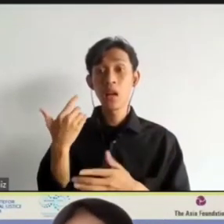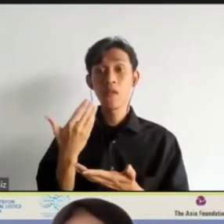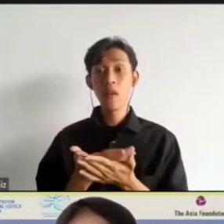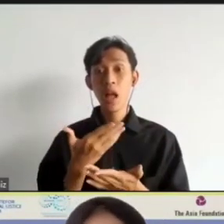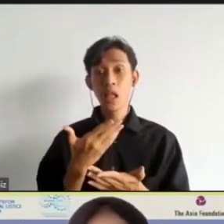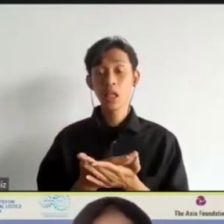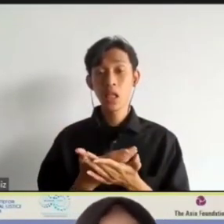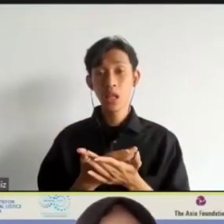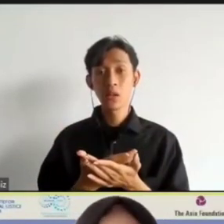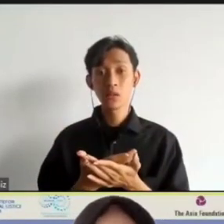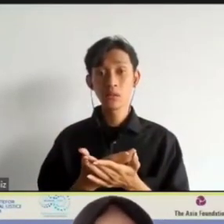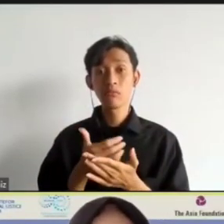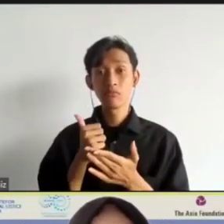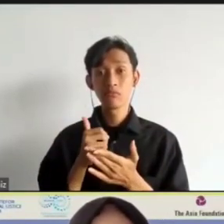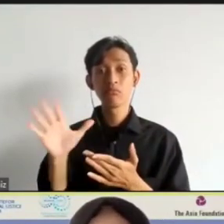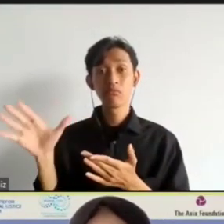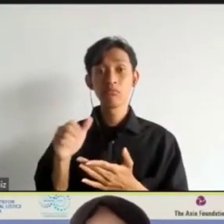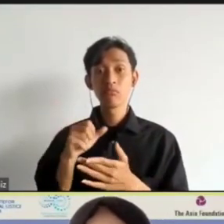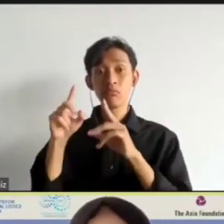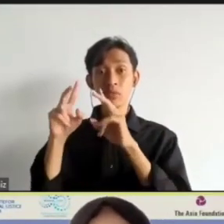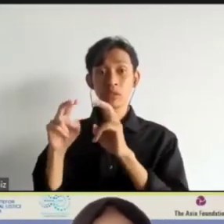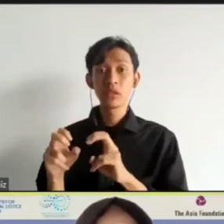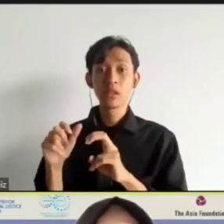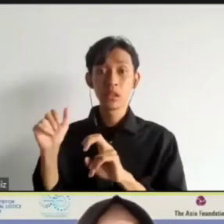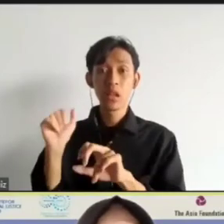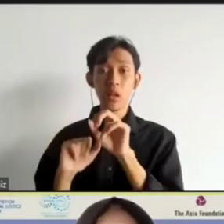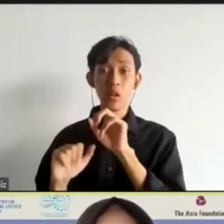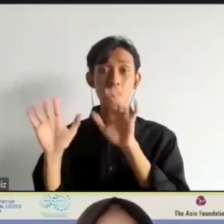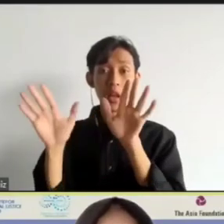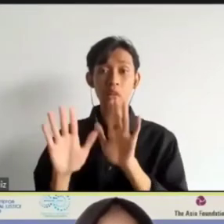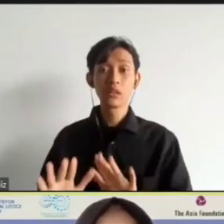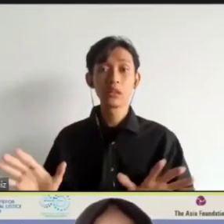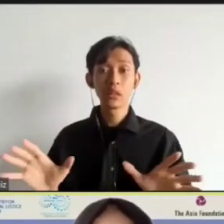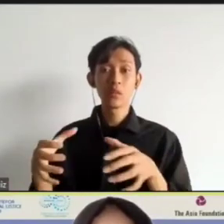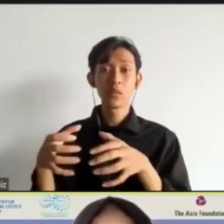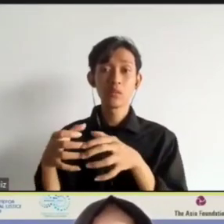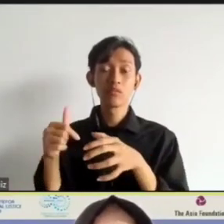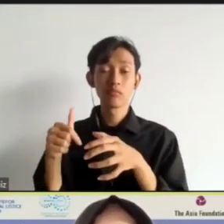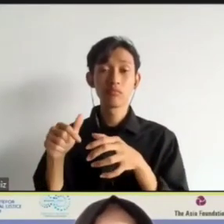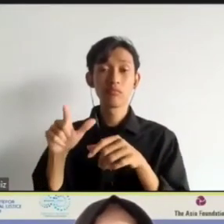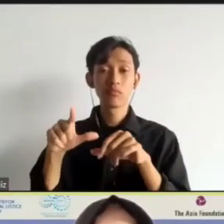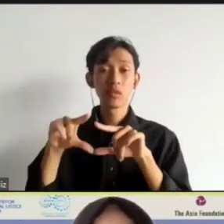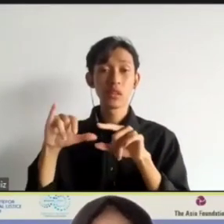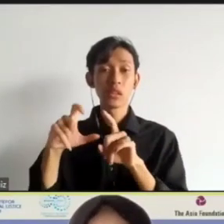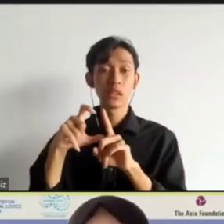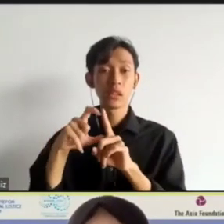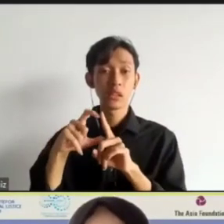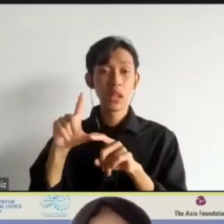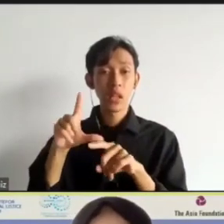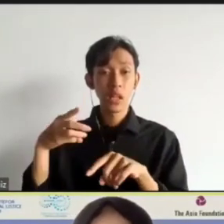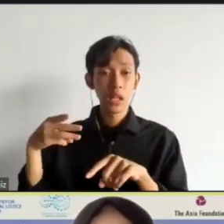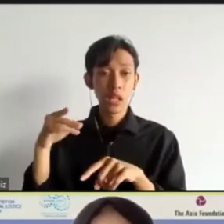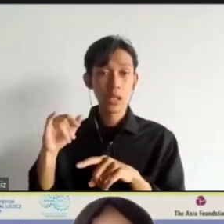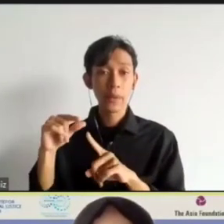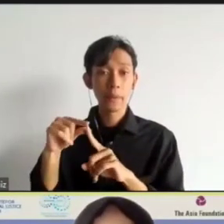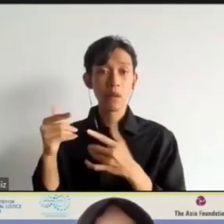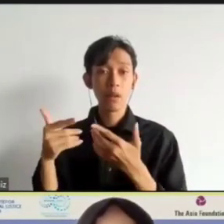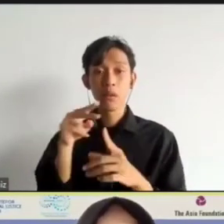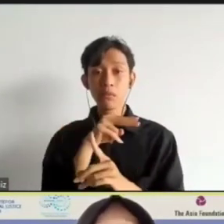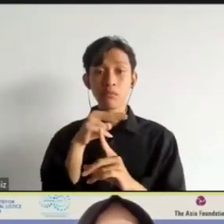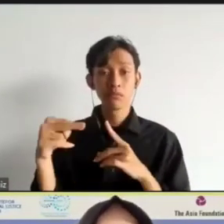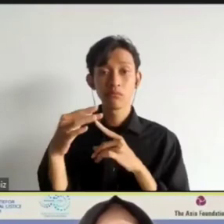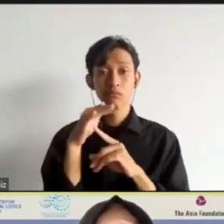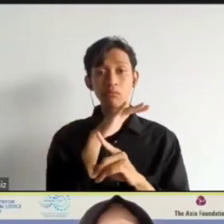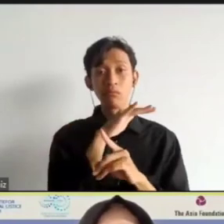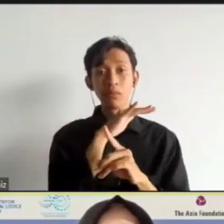didapat dari satu penelitian yang ini juga dilakukan oleh Asia Foundation dan LEIB. Dimana bagaimana sih persepsi masyarakat terhadap azaz